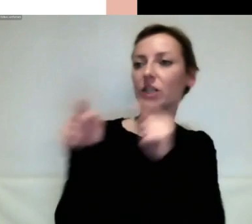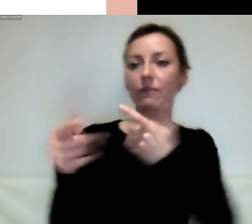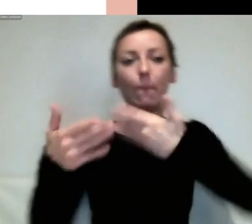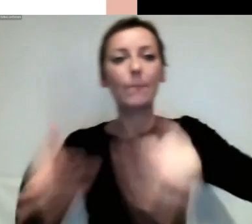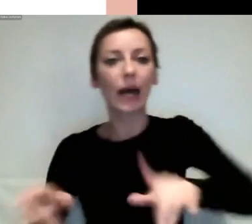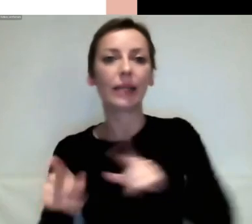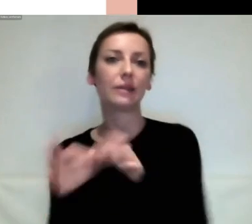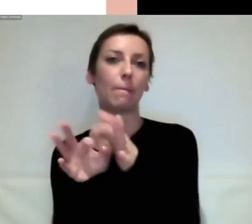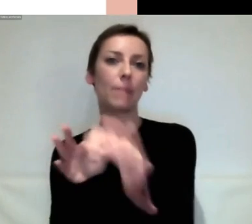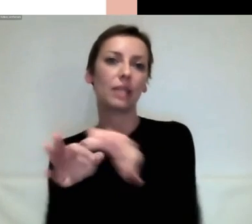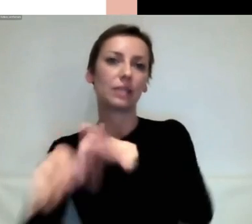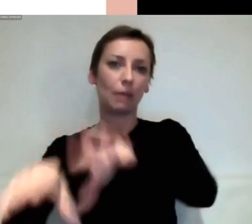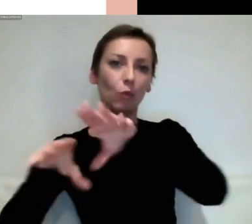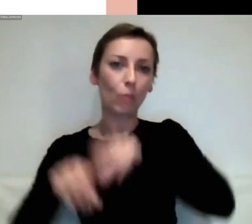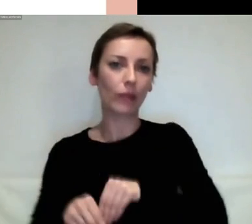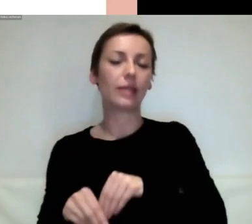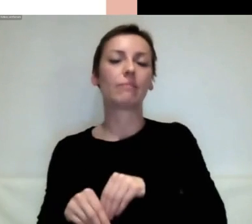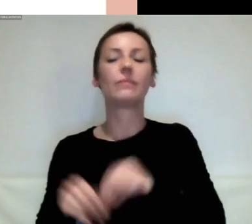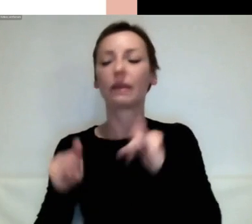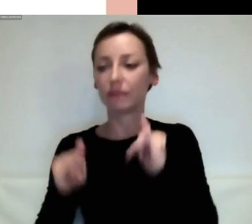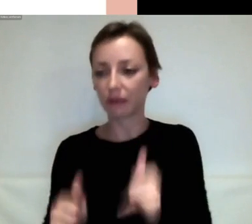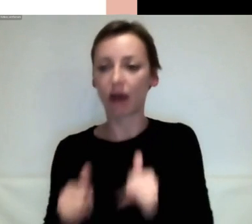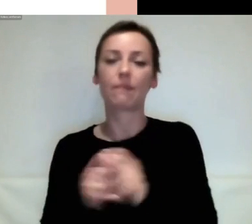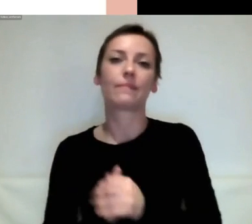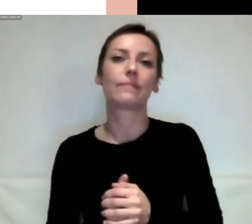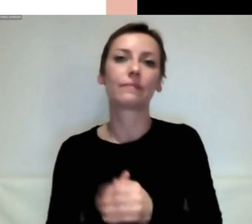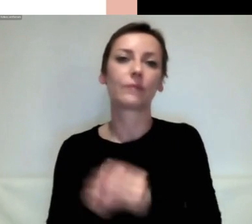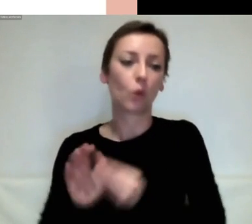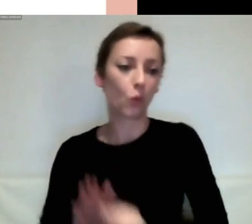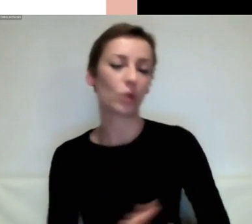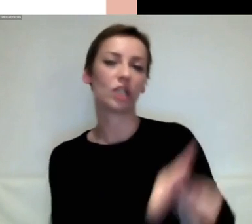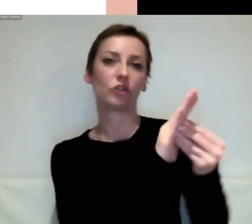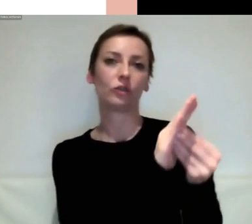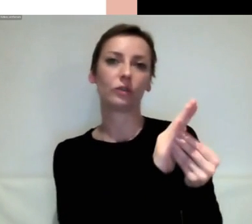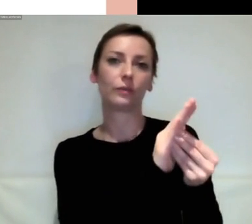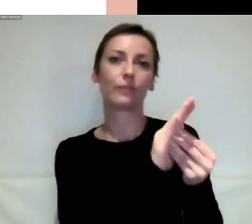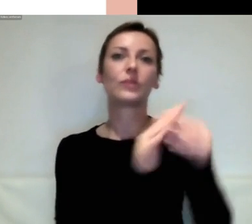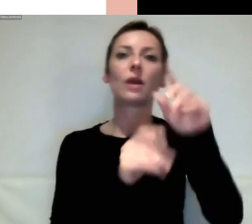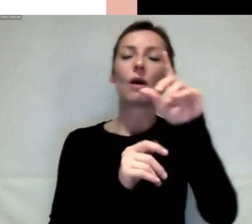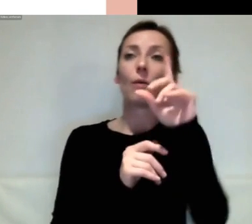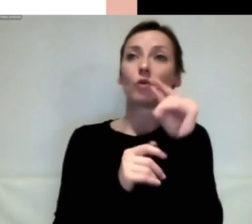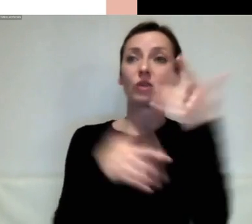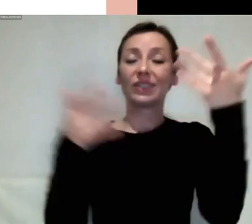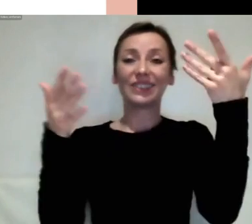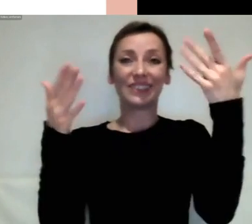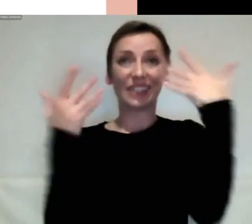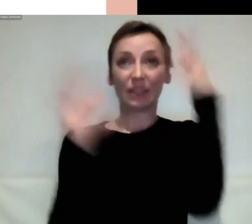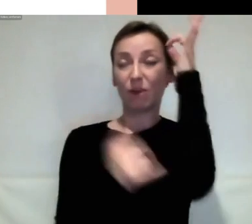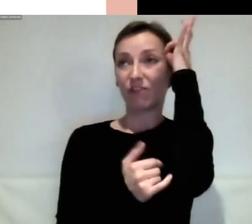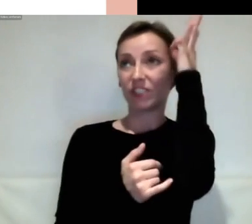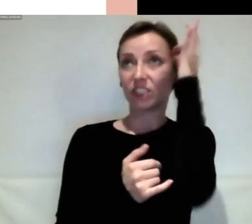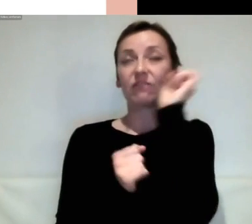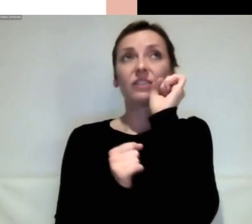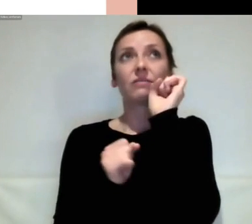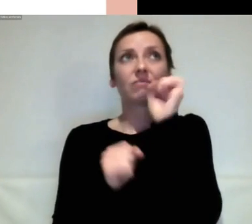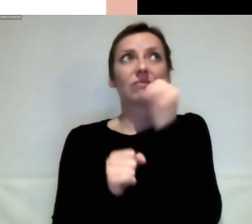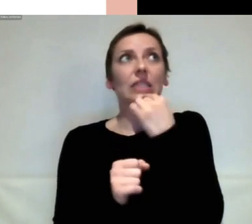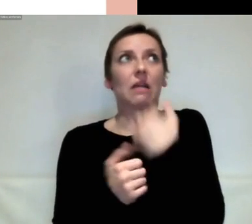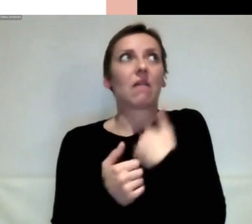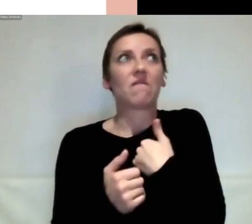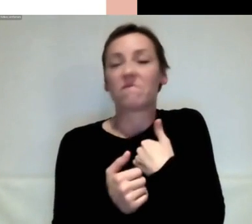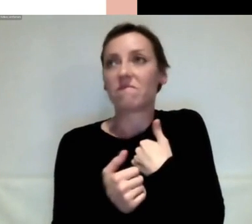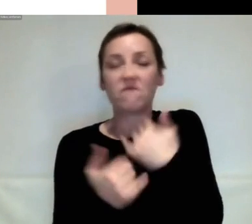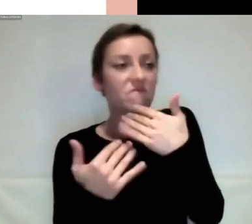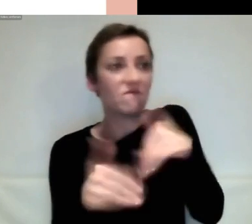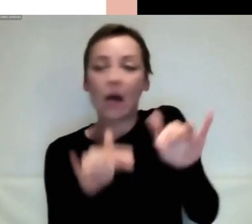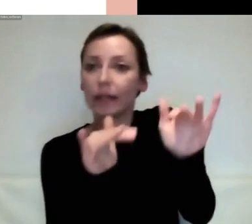mitzutragen. Jetzt könnte man aus klimaaktivistischer Perspektive natürlich anbringen, aber wir waren doch da. Wir sehen hier